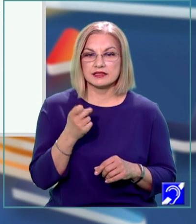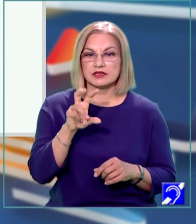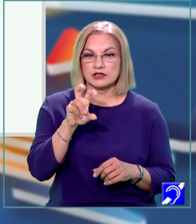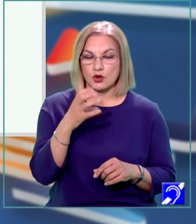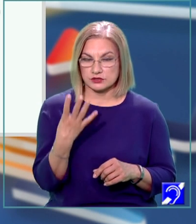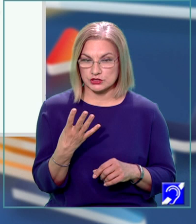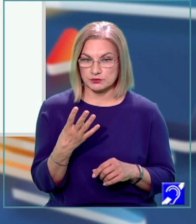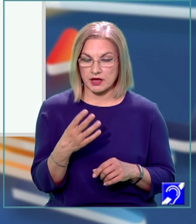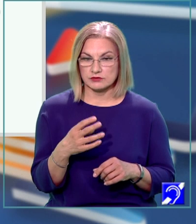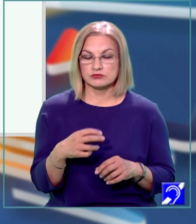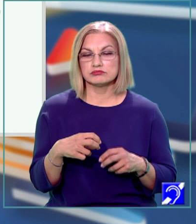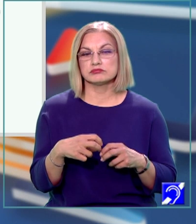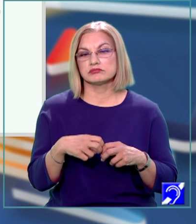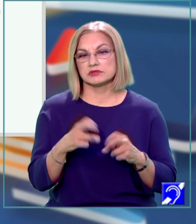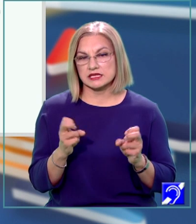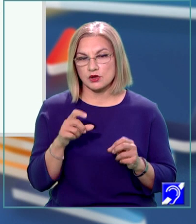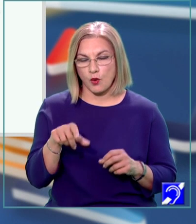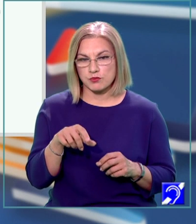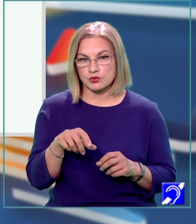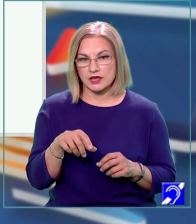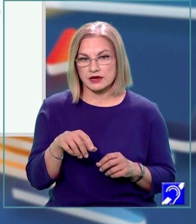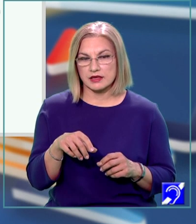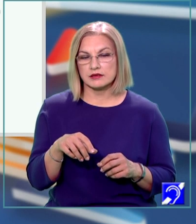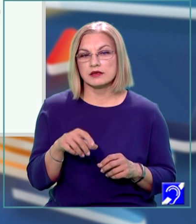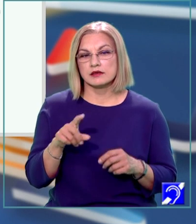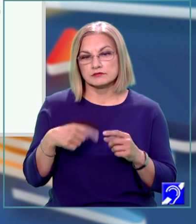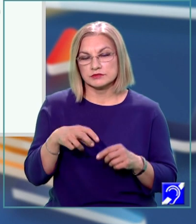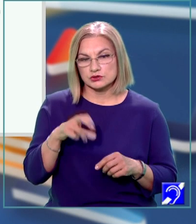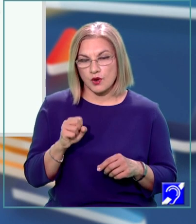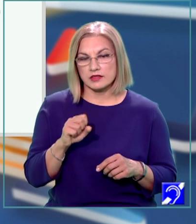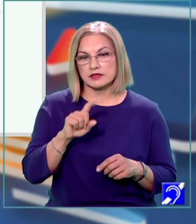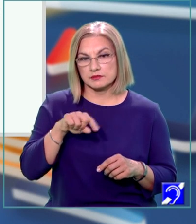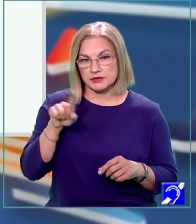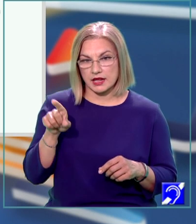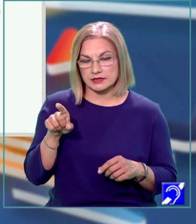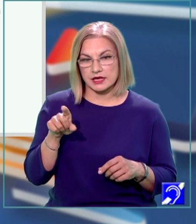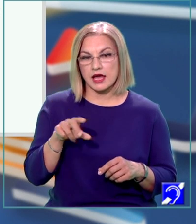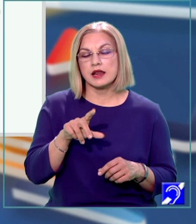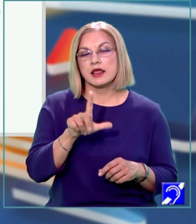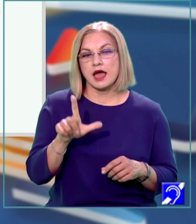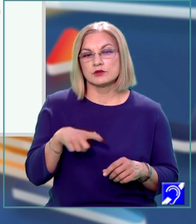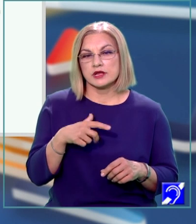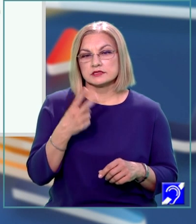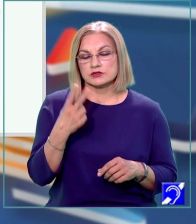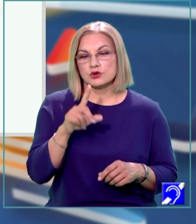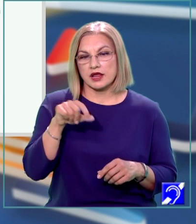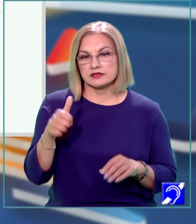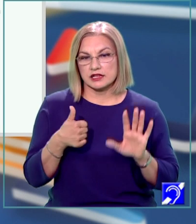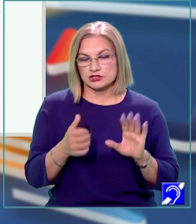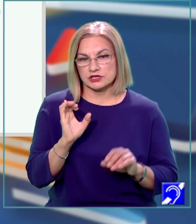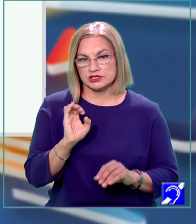descompunere și scoaterea factorului de sub radical, obținem că latura este 2 radical din 6